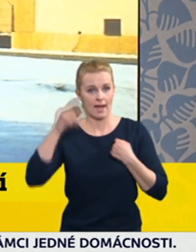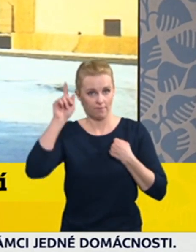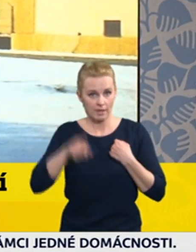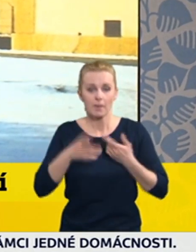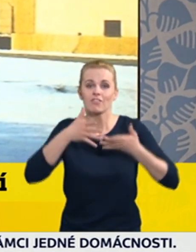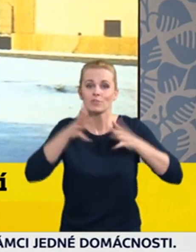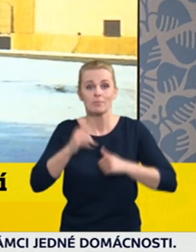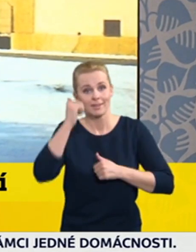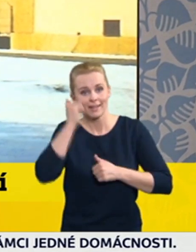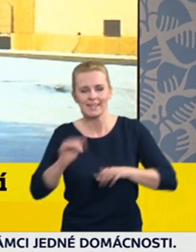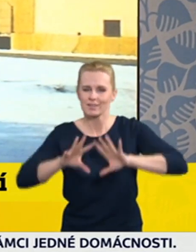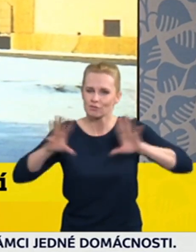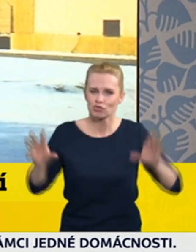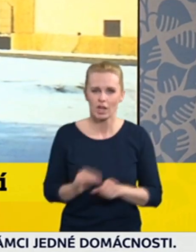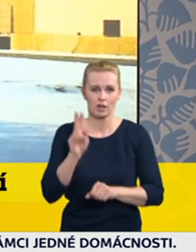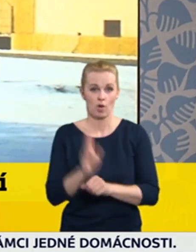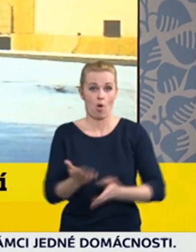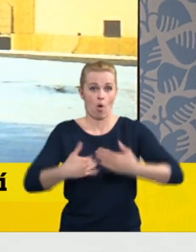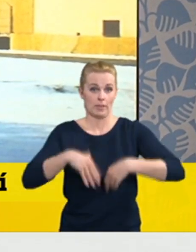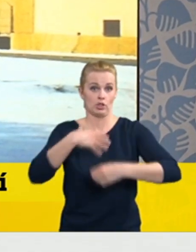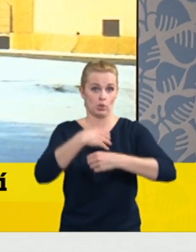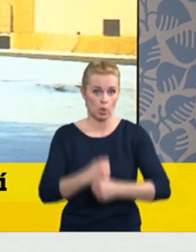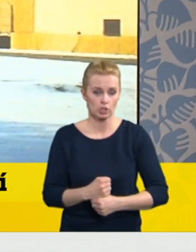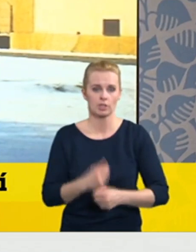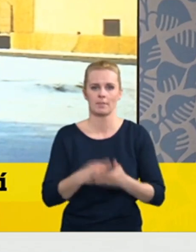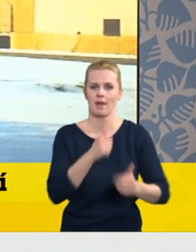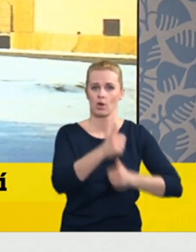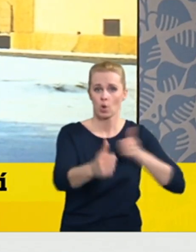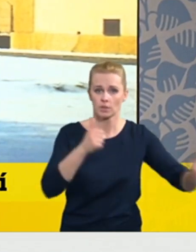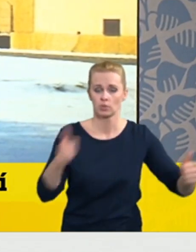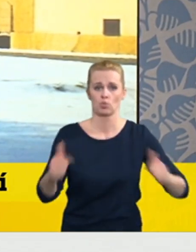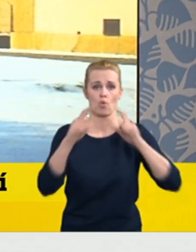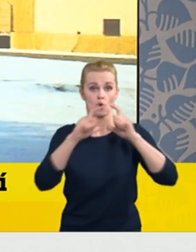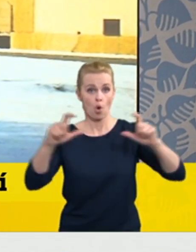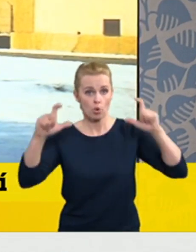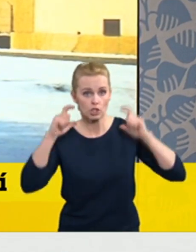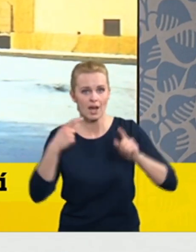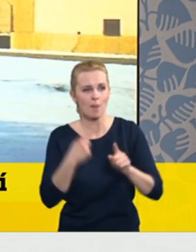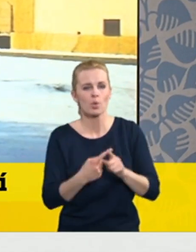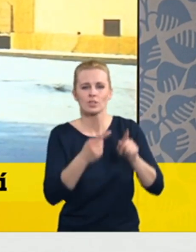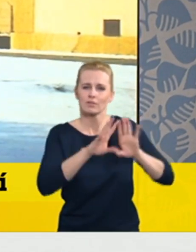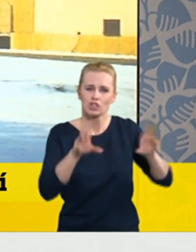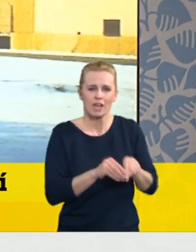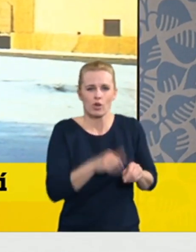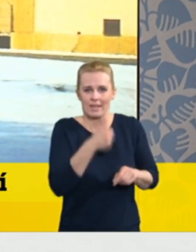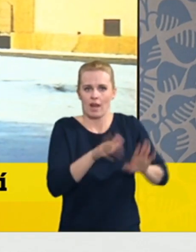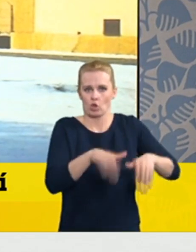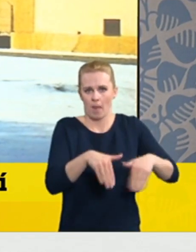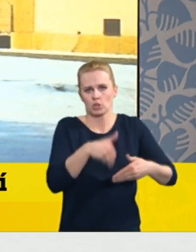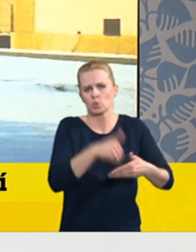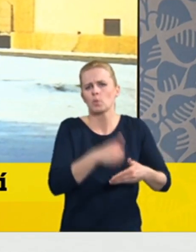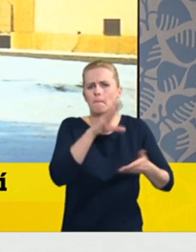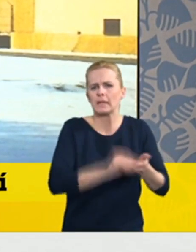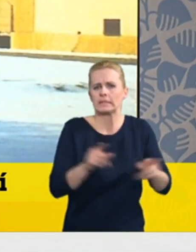všechna opatření, která jsou tu znamená rozestupy roušky jsou z jedné rodiny, tak to zásadní problém pro pro